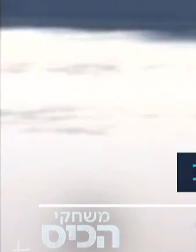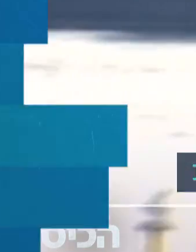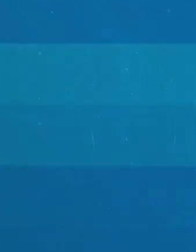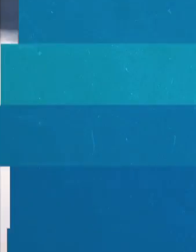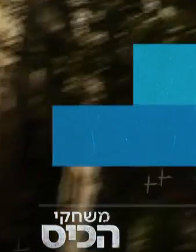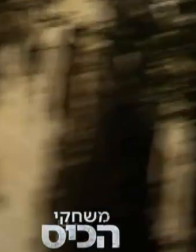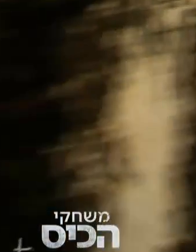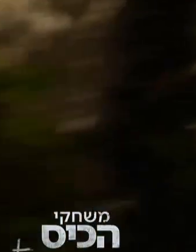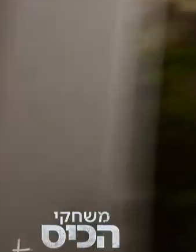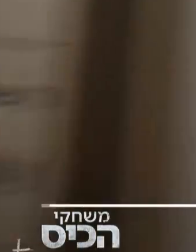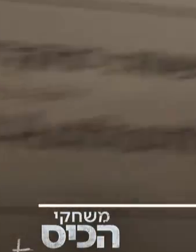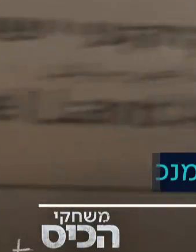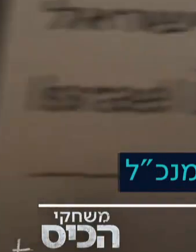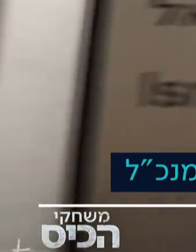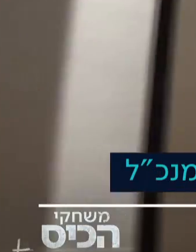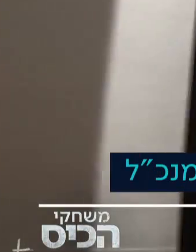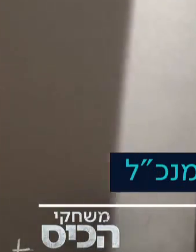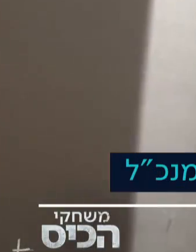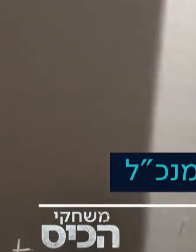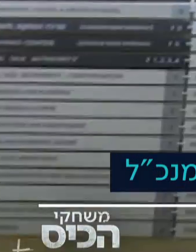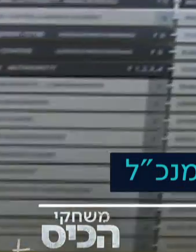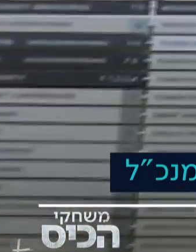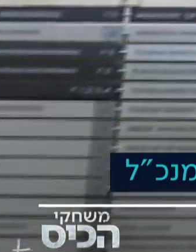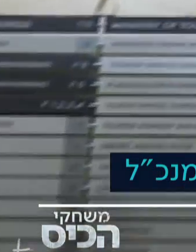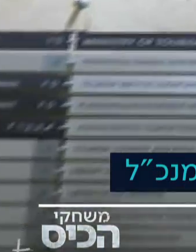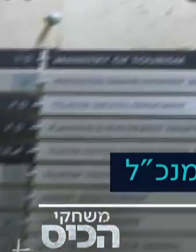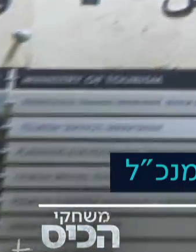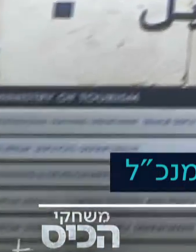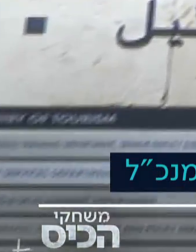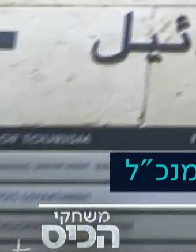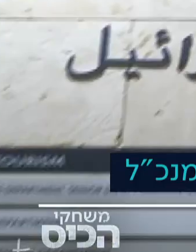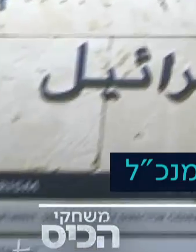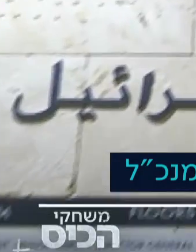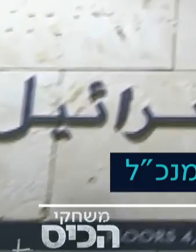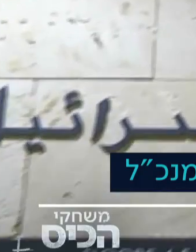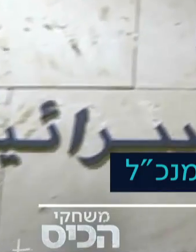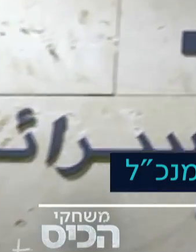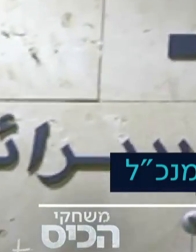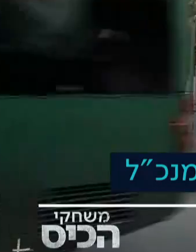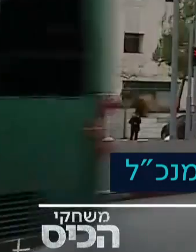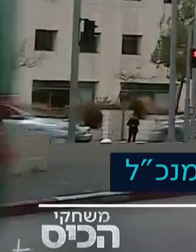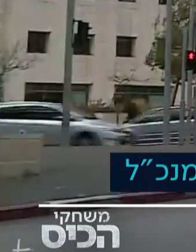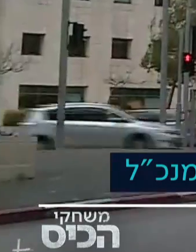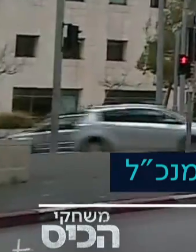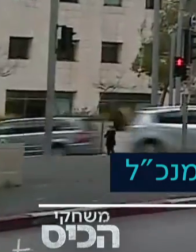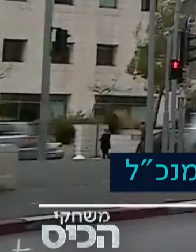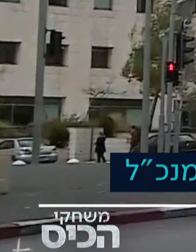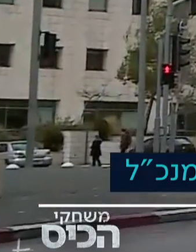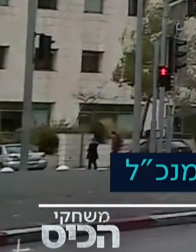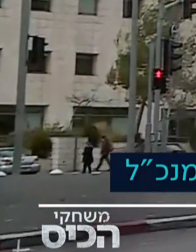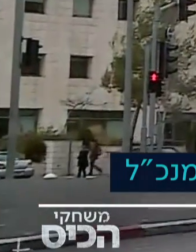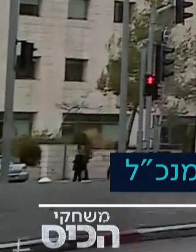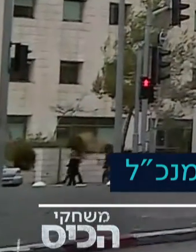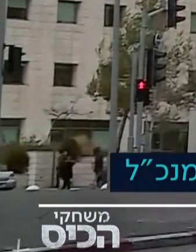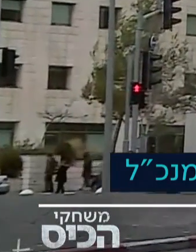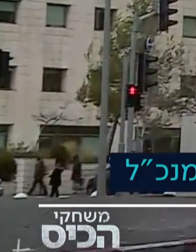הביטחון. גל הזיבות ברשות המסים. עשרות מנהלים הודיעו על פרישתם, בהם גם המשנה למנכל, סמנכל התבחירה